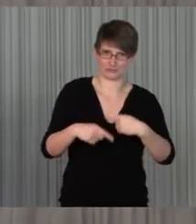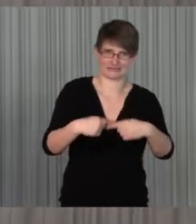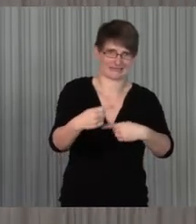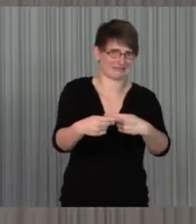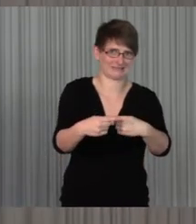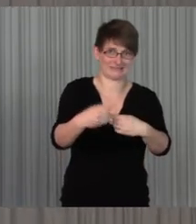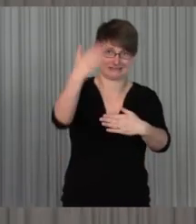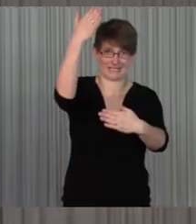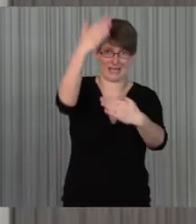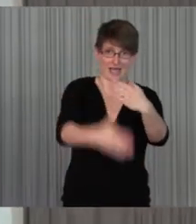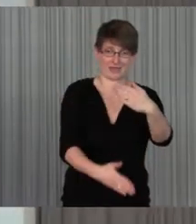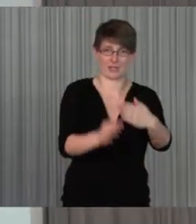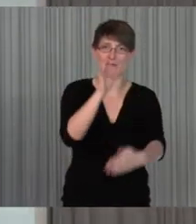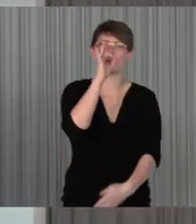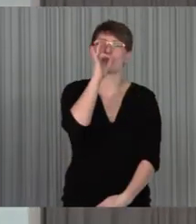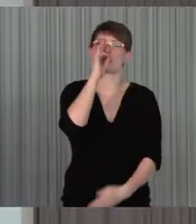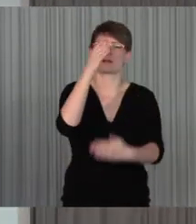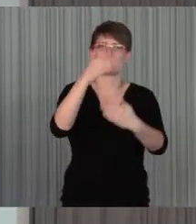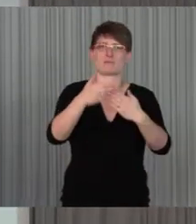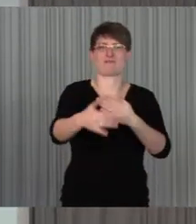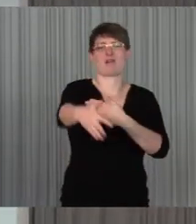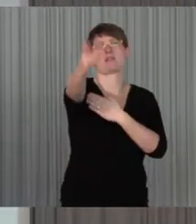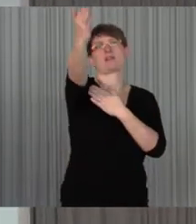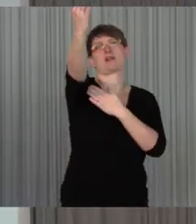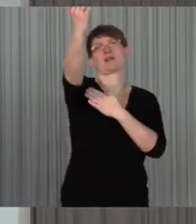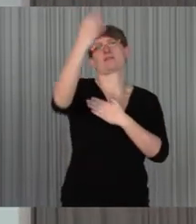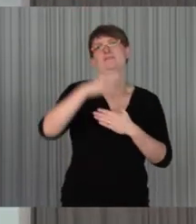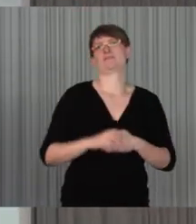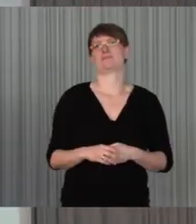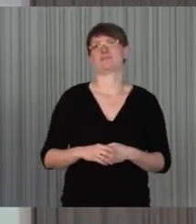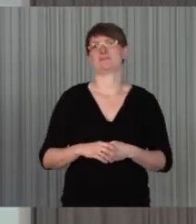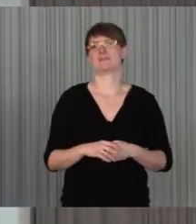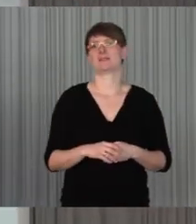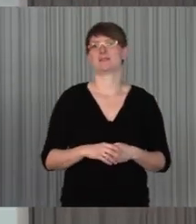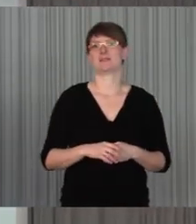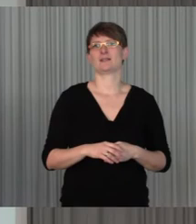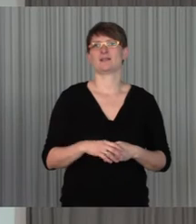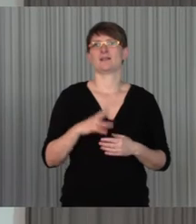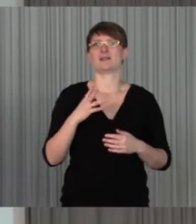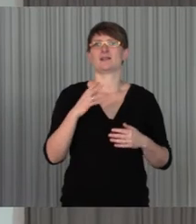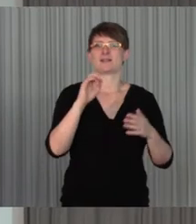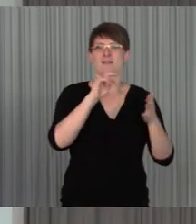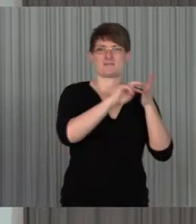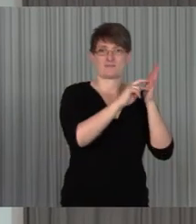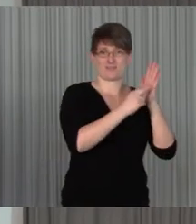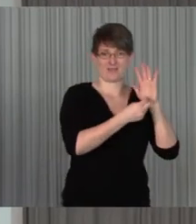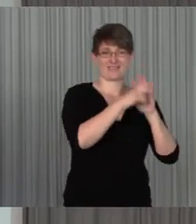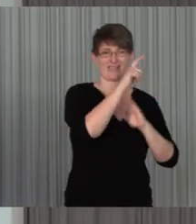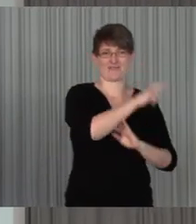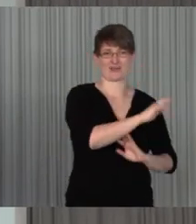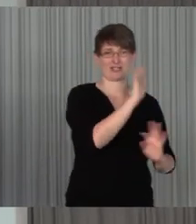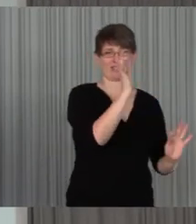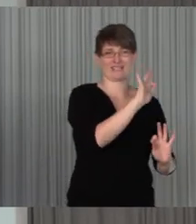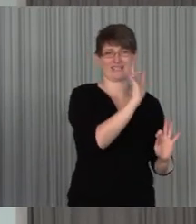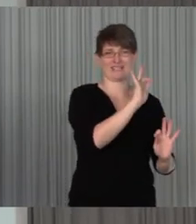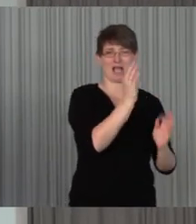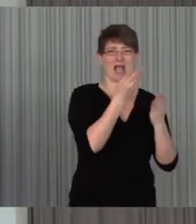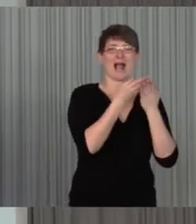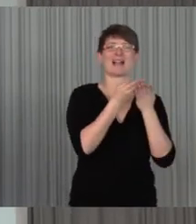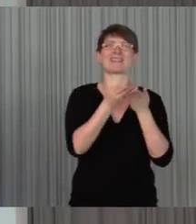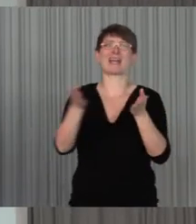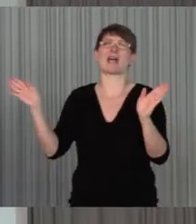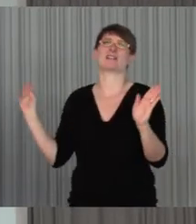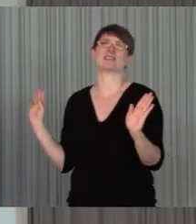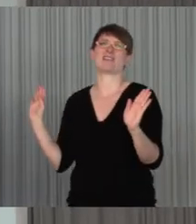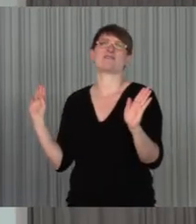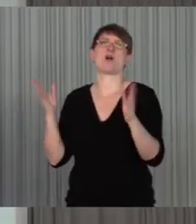niemals abgestoßen ist. Aber er ist, ich meine das schreckliche Politikerwort hier sozusagen alternativlos, es ist